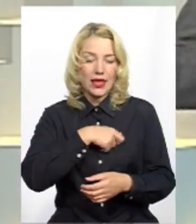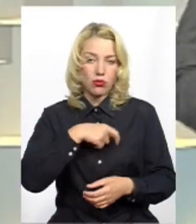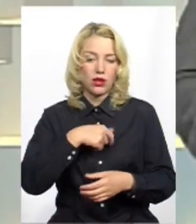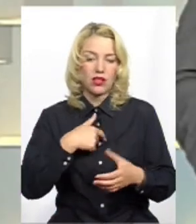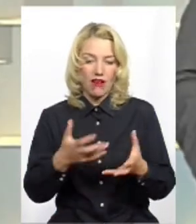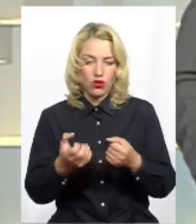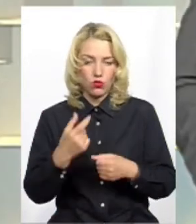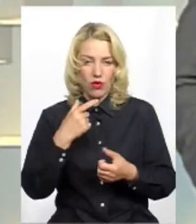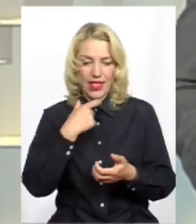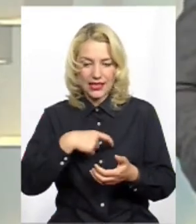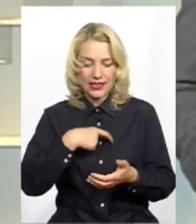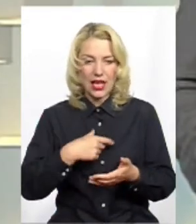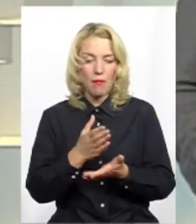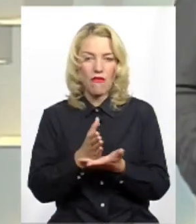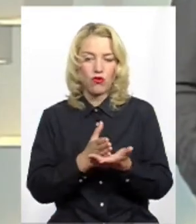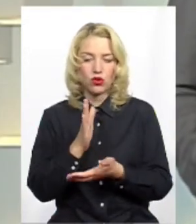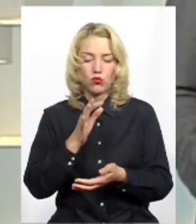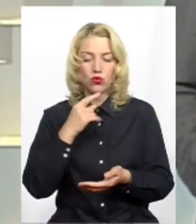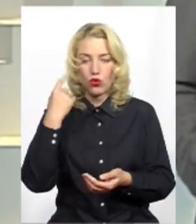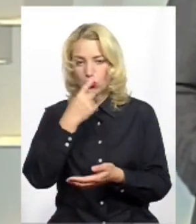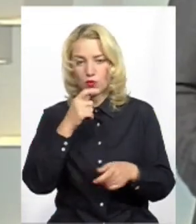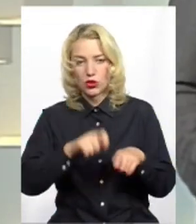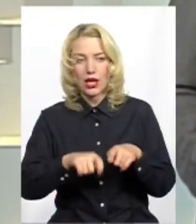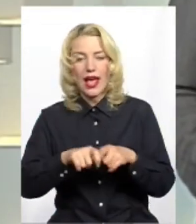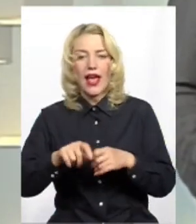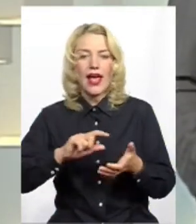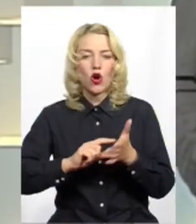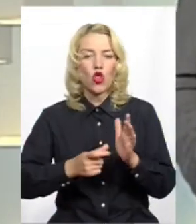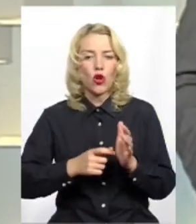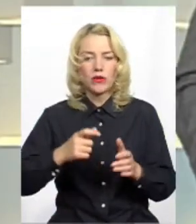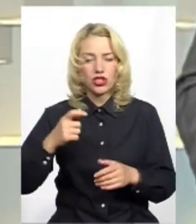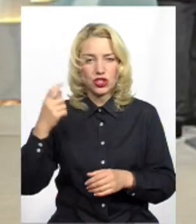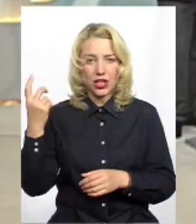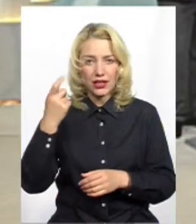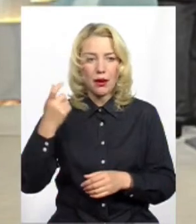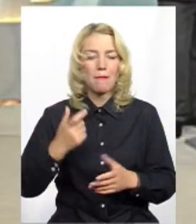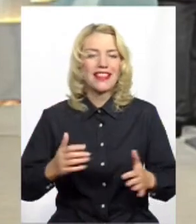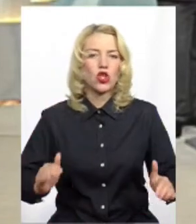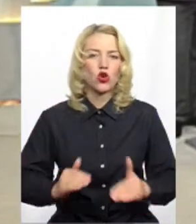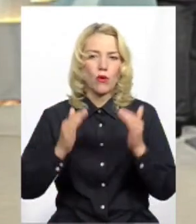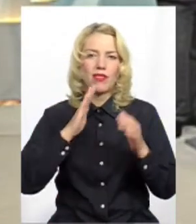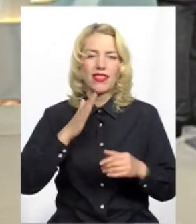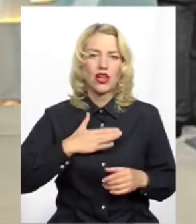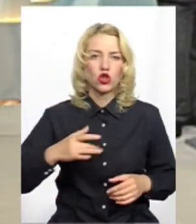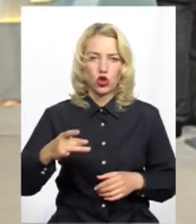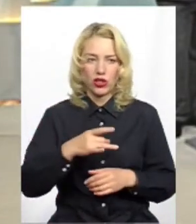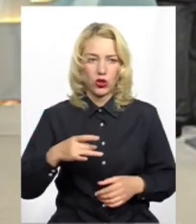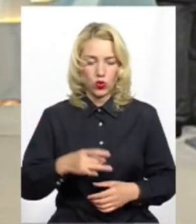на себе функції і буду особисто контролювати економічний підйом нашого регіону. Дякую.